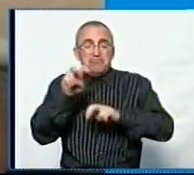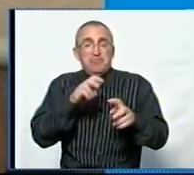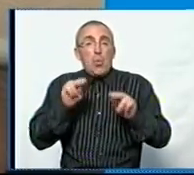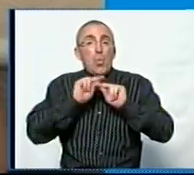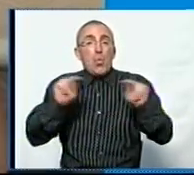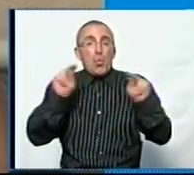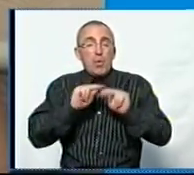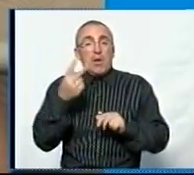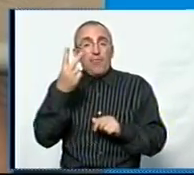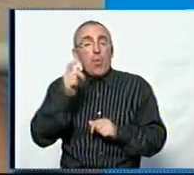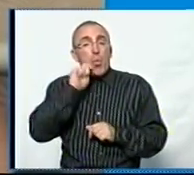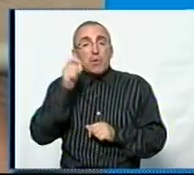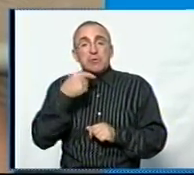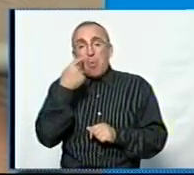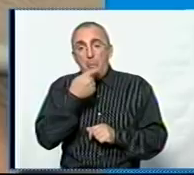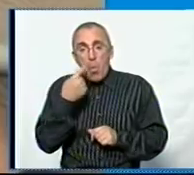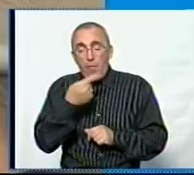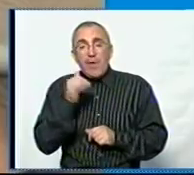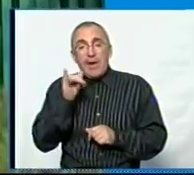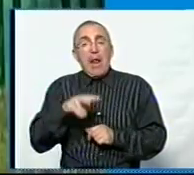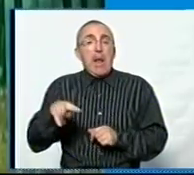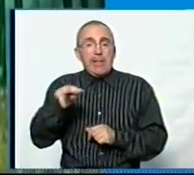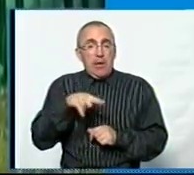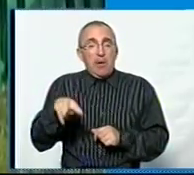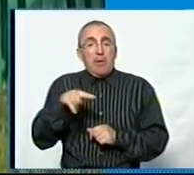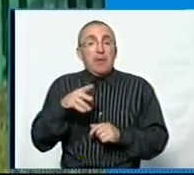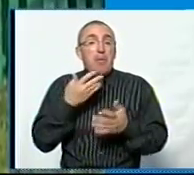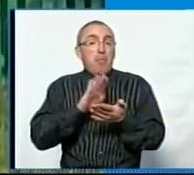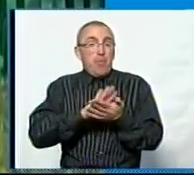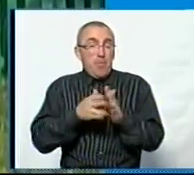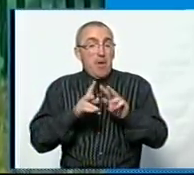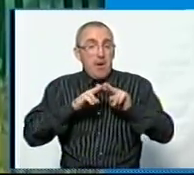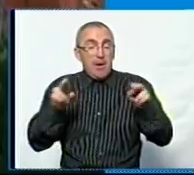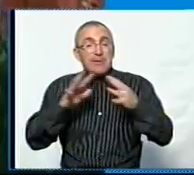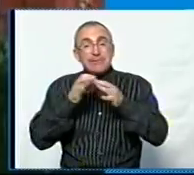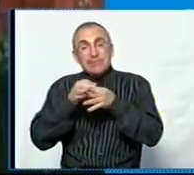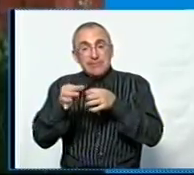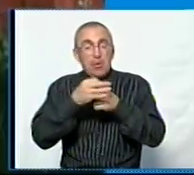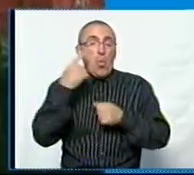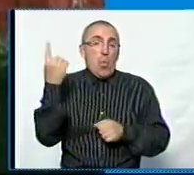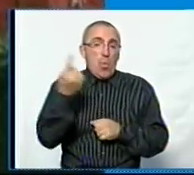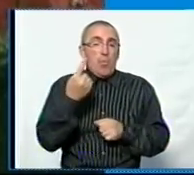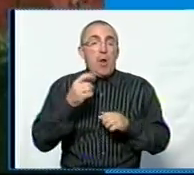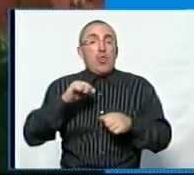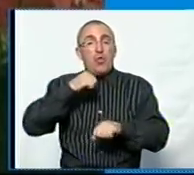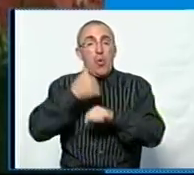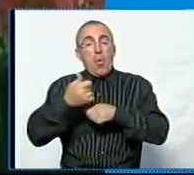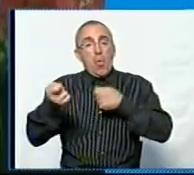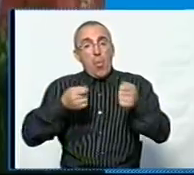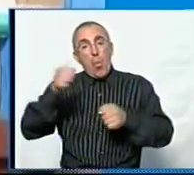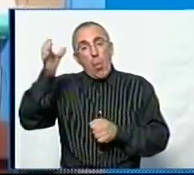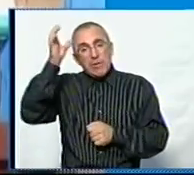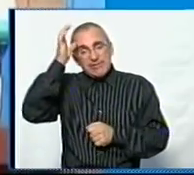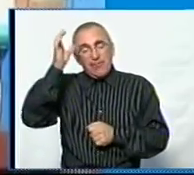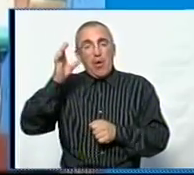Вчителі два української мови і літератури. Подібна ситуація в інших сільських школах області, каже начальник управління освіти